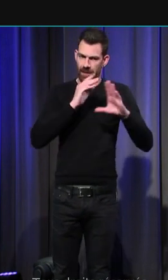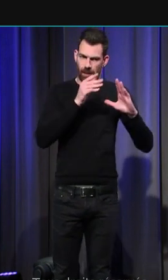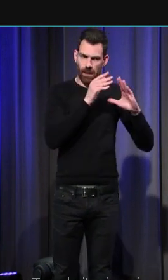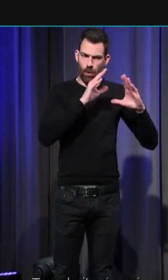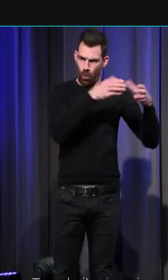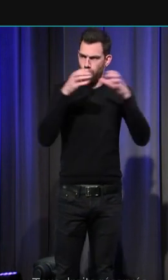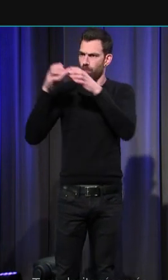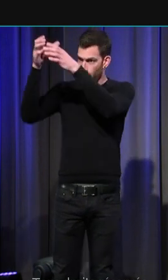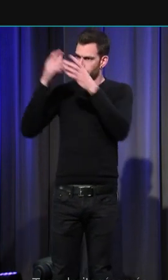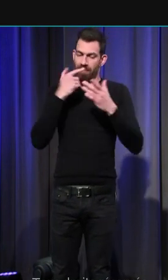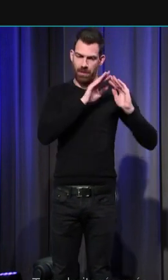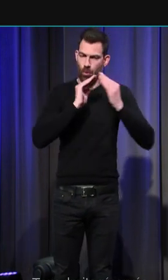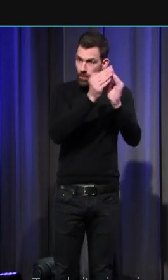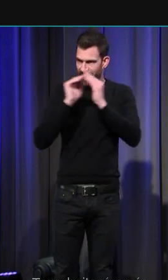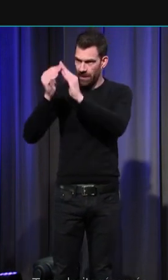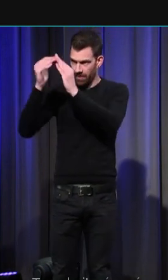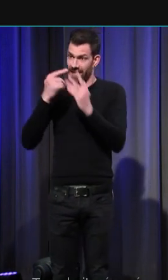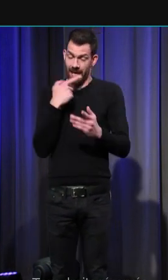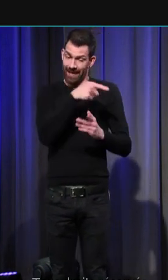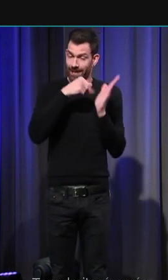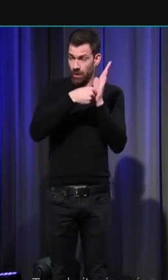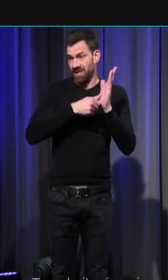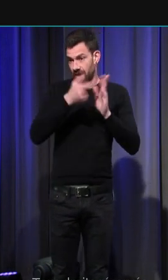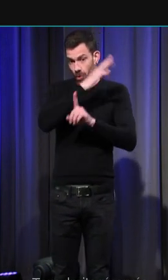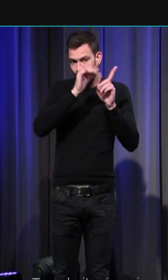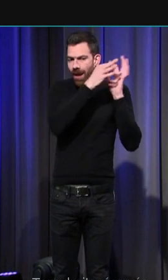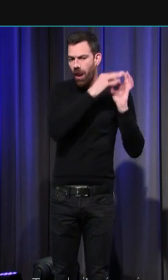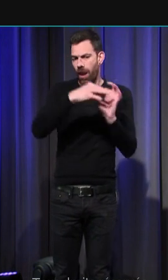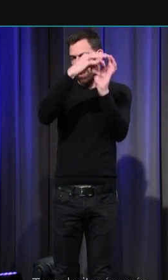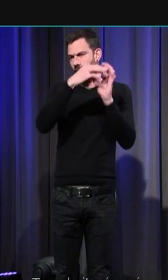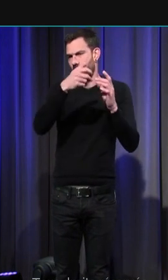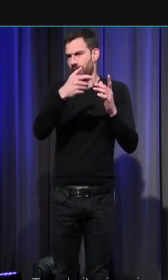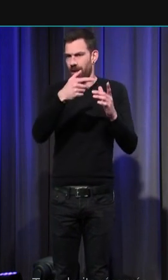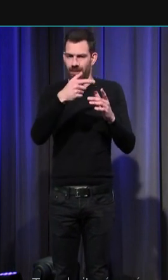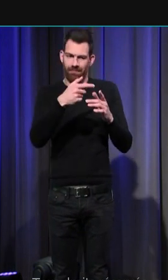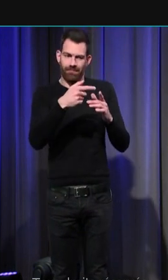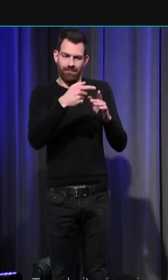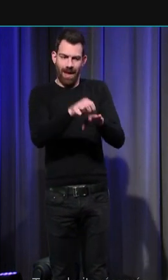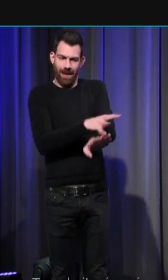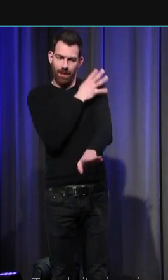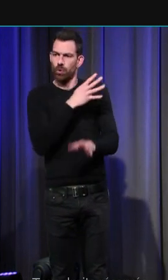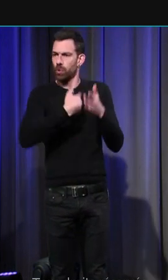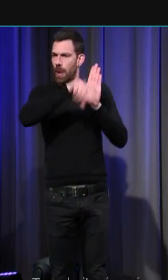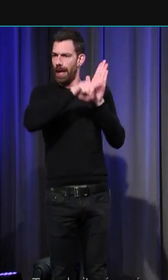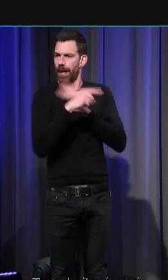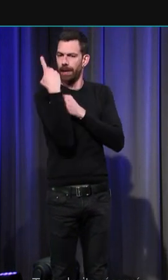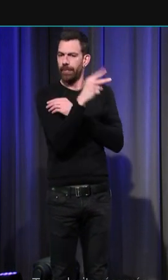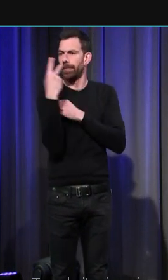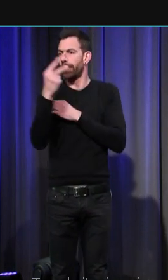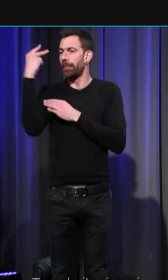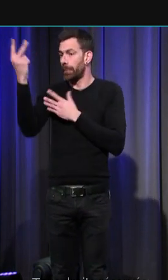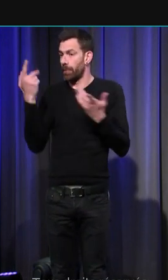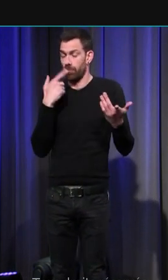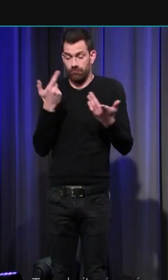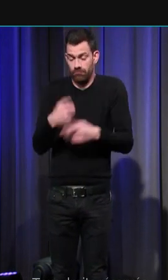partie de leur identité de leur identité sociale sur la façon dont elles codifient les émotions le fait d'en accueillir